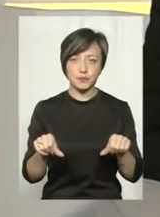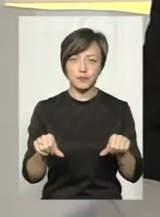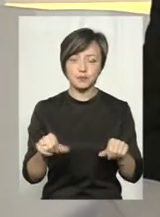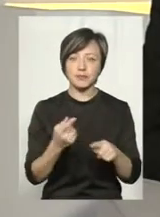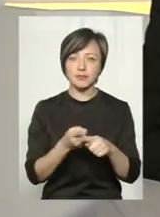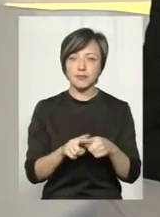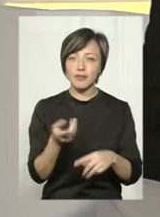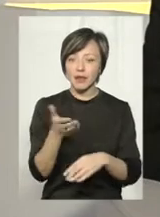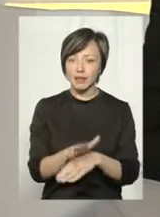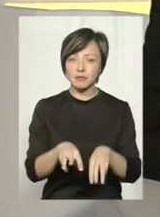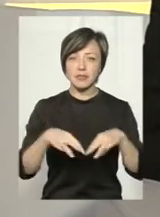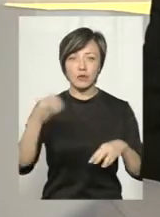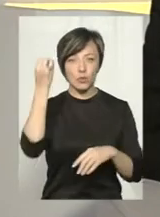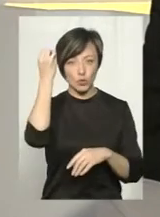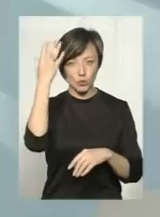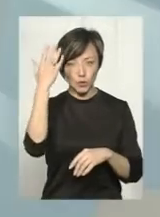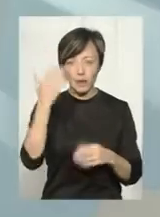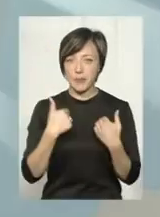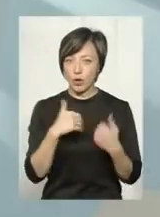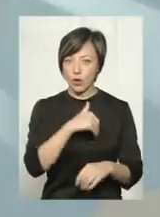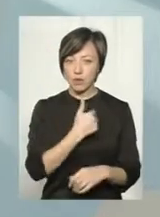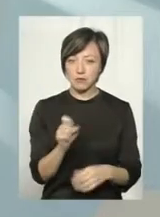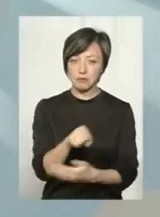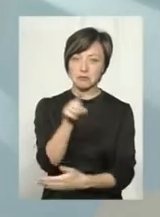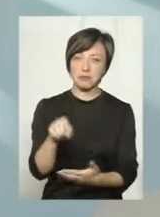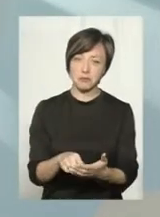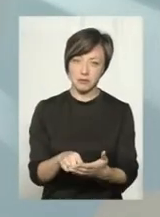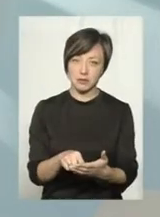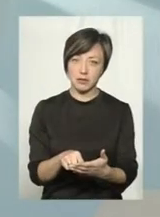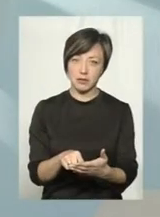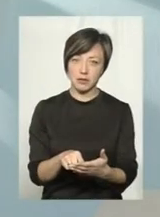цей наказ Міністерства культури, мені хочеться задати питання.